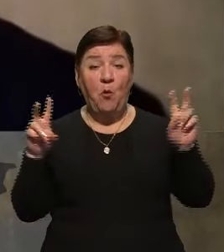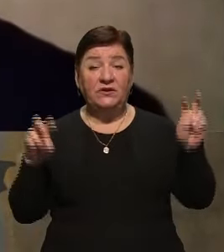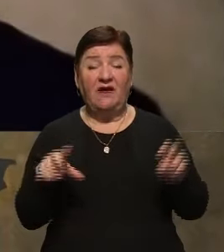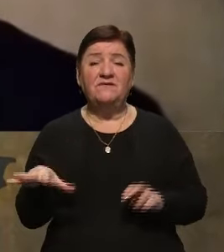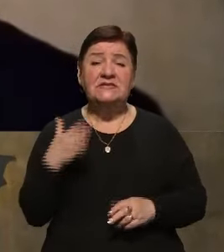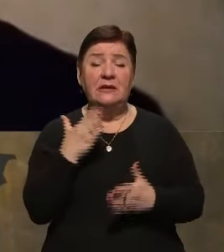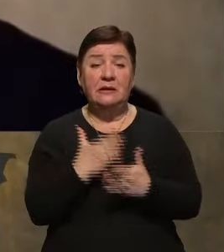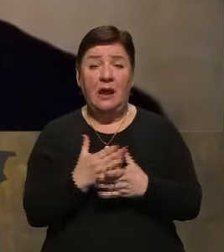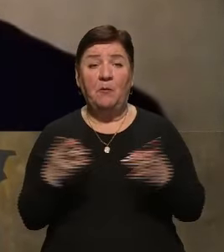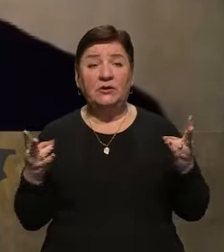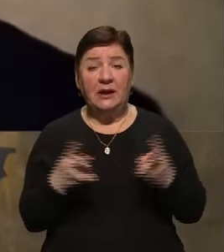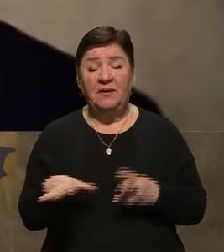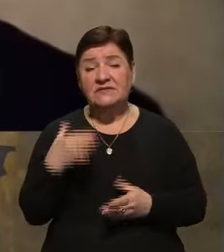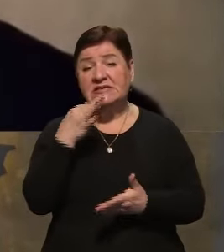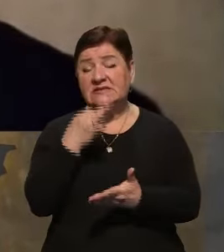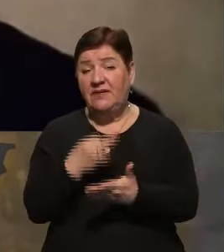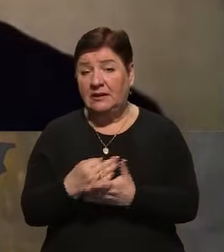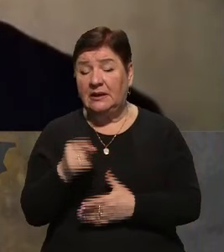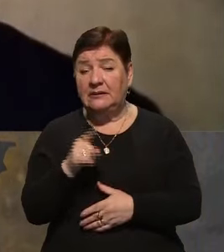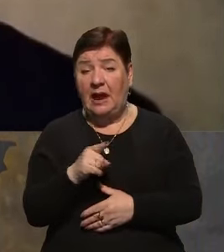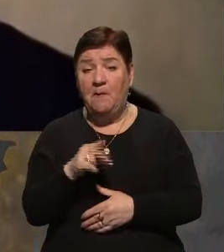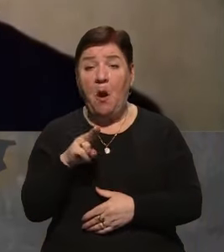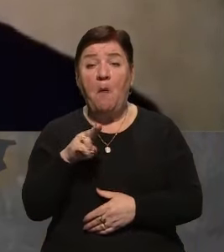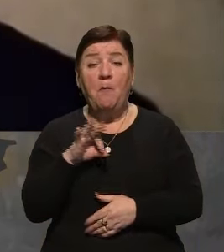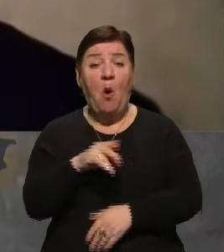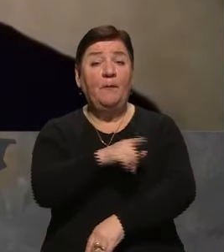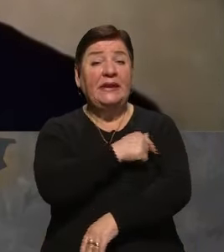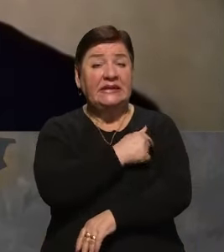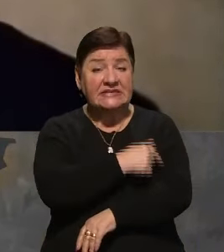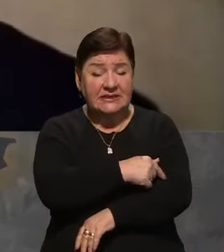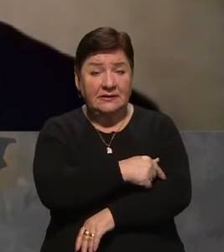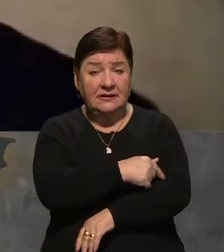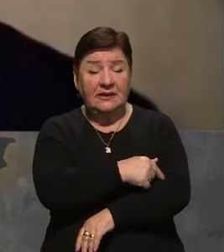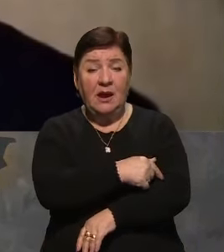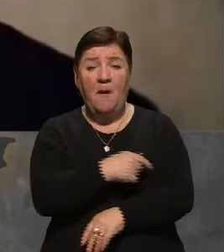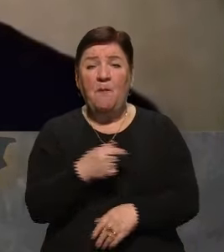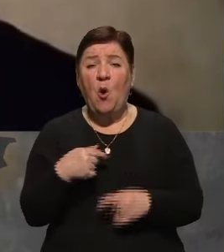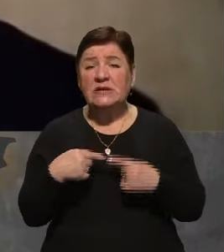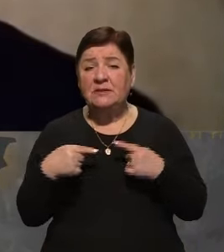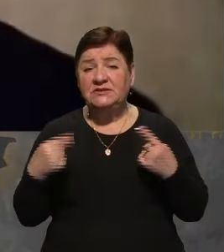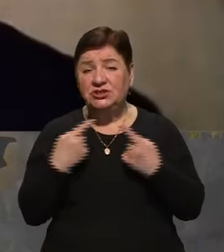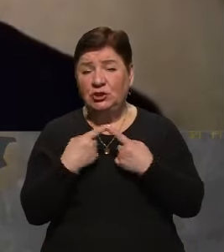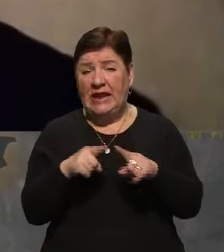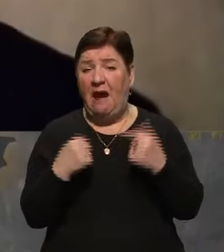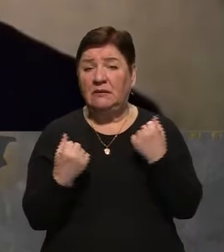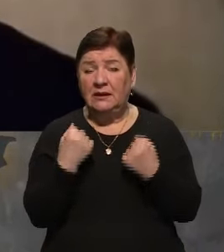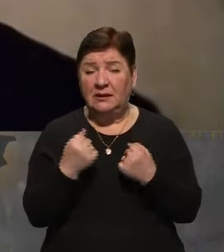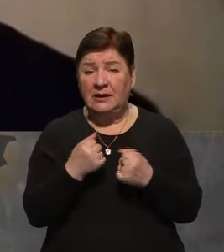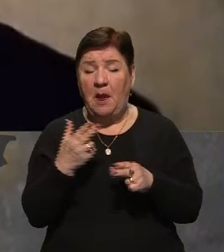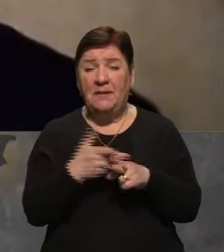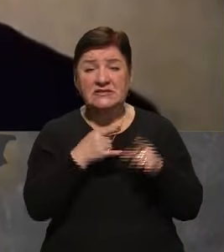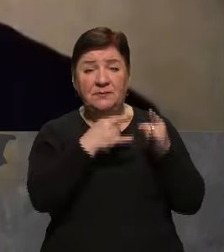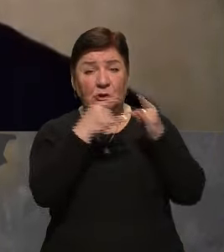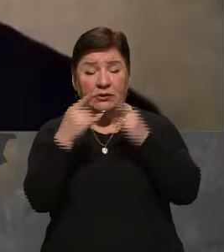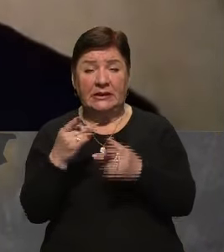потреби, всі звіти, зараз там по медицині, по запчастинам для техніки, по безпілотникам є